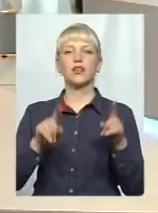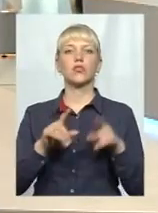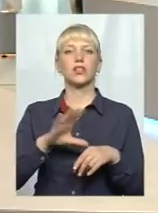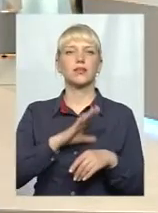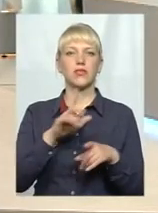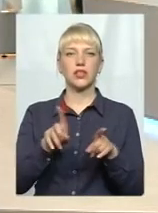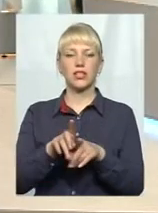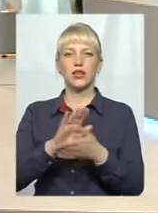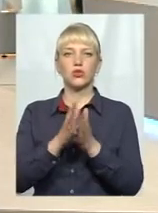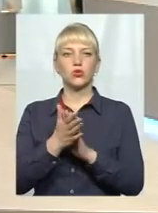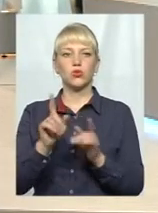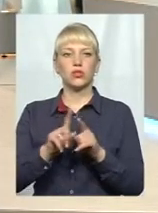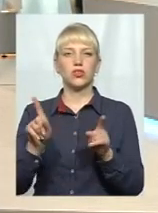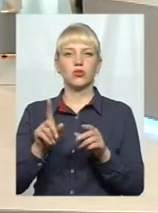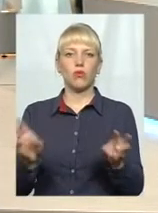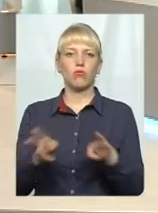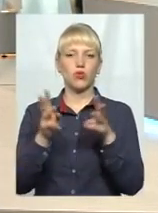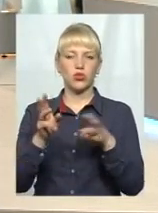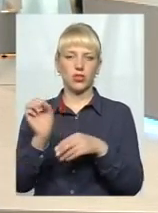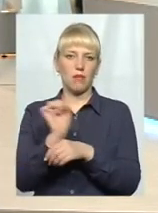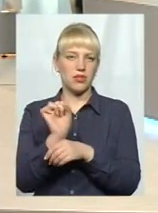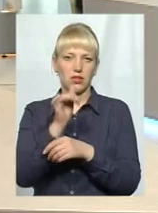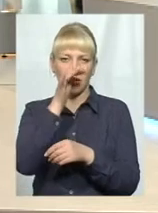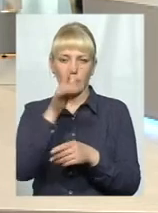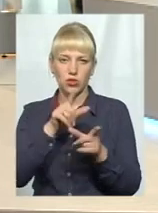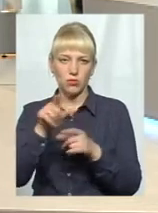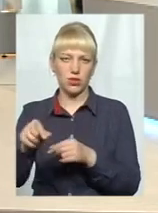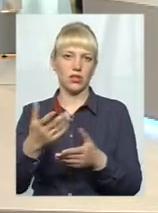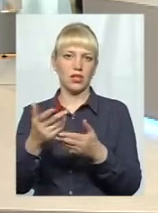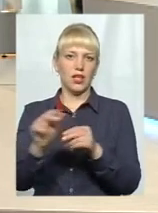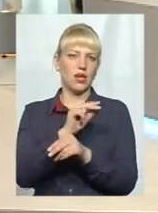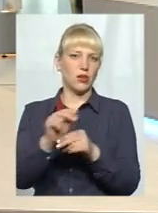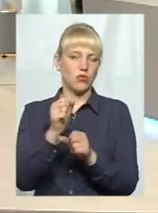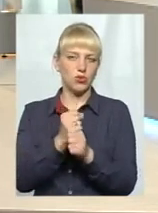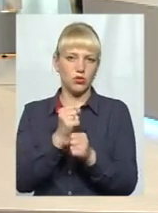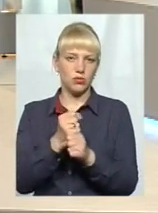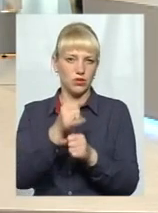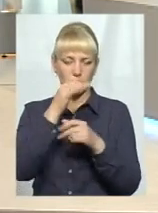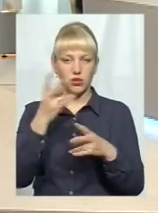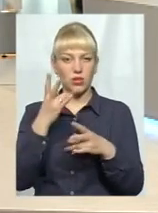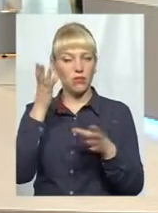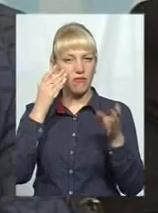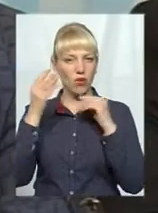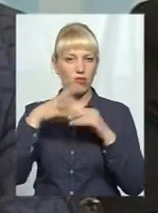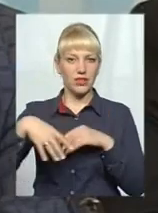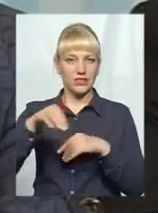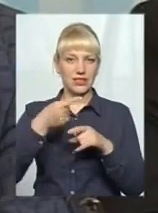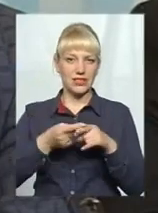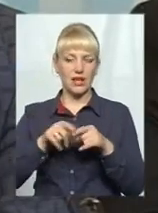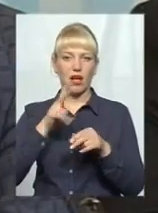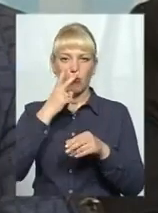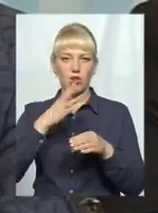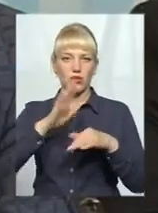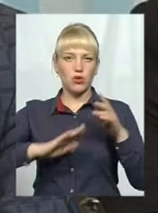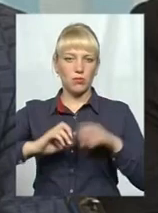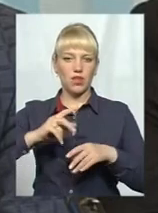ситуації, що не можуть і пожежна машина проїхати, і якісь ремонтні роботи потрібно проводити, все-таки врахувати ці всі моменти, тому що, як показує практика